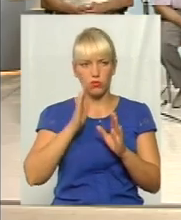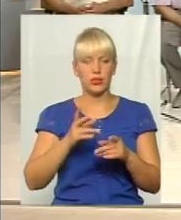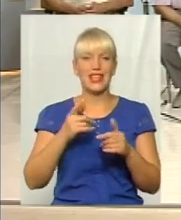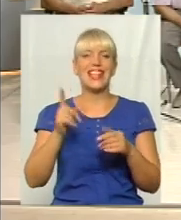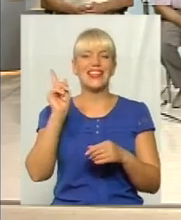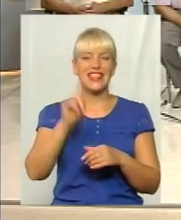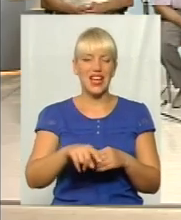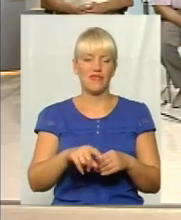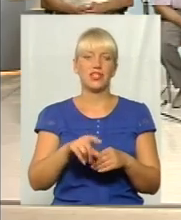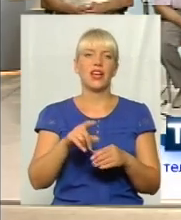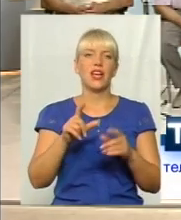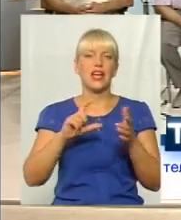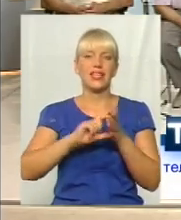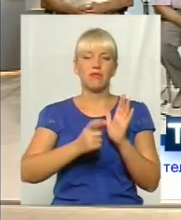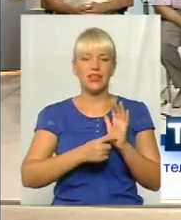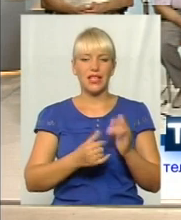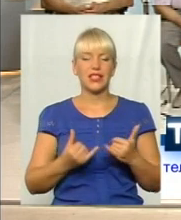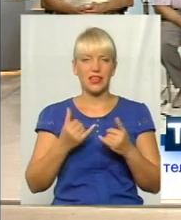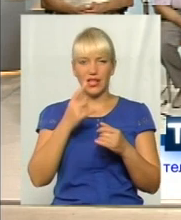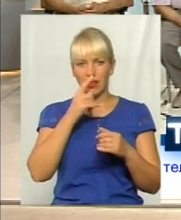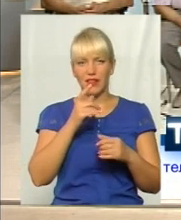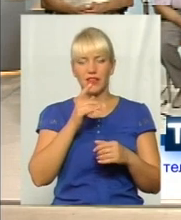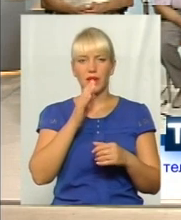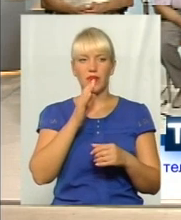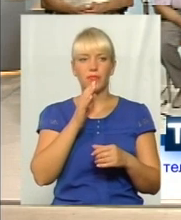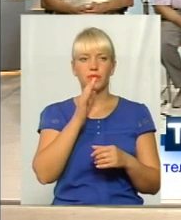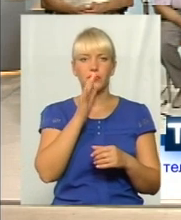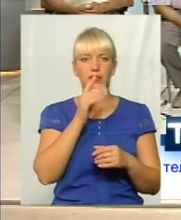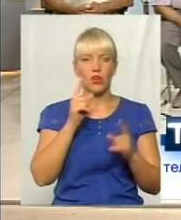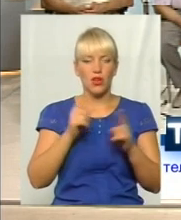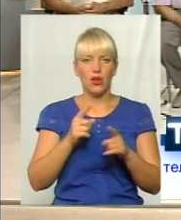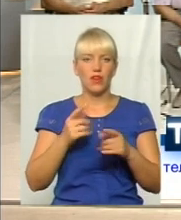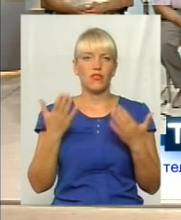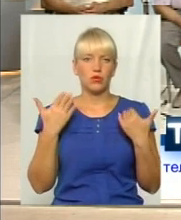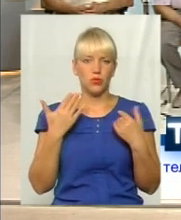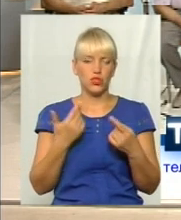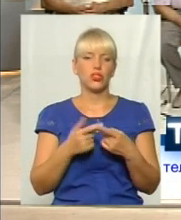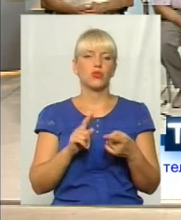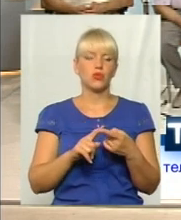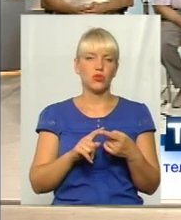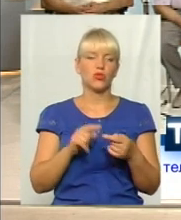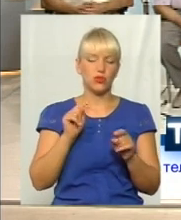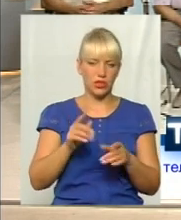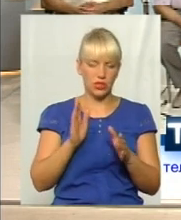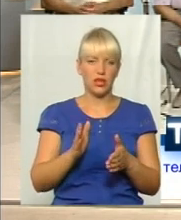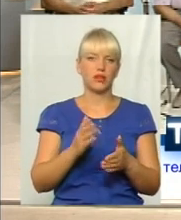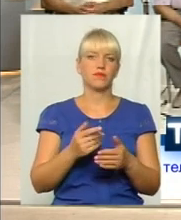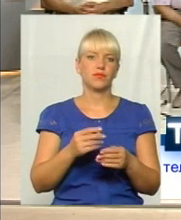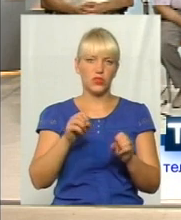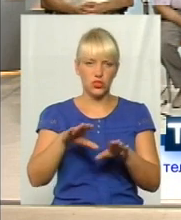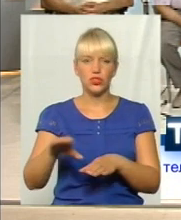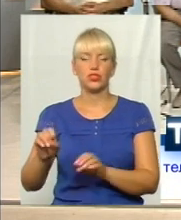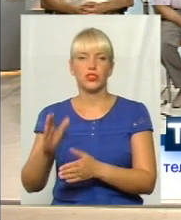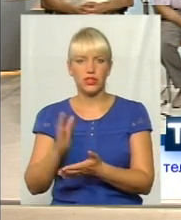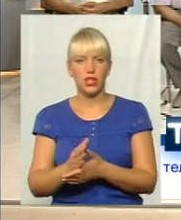короткотермінового відпочинку і той директор станції Хмельницький передбачає це зробити цього року. Тобто тут зрушення є. Плюс